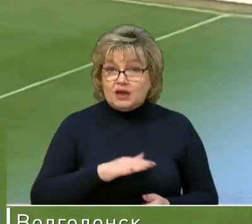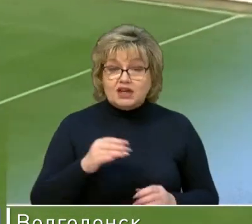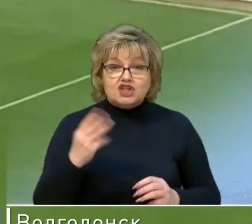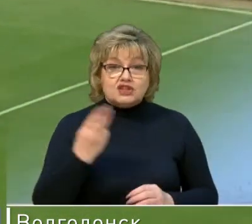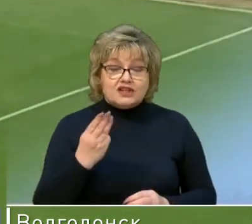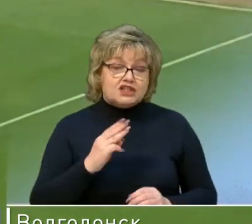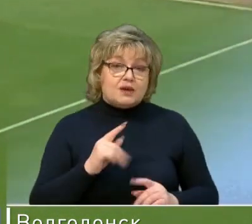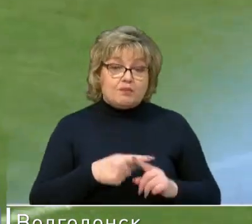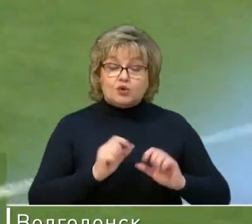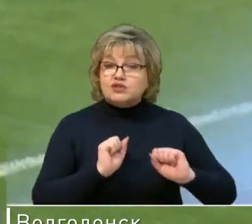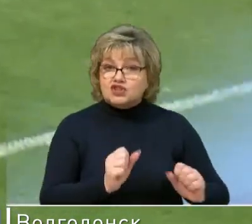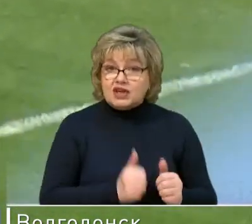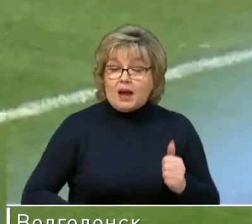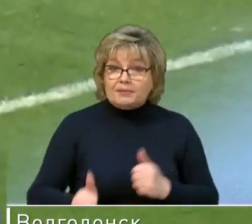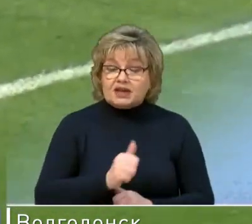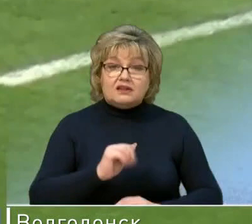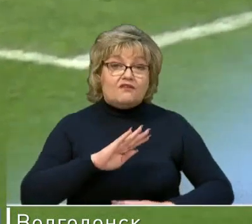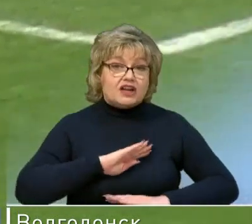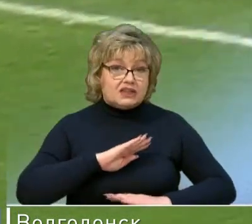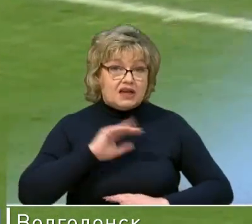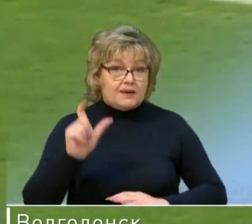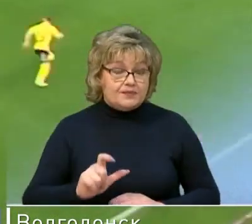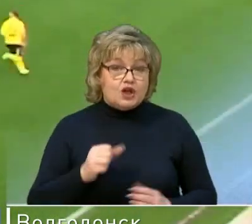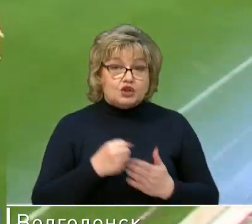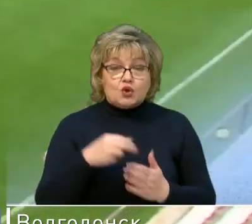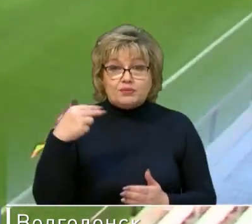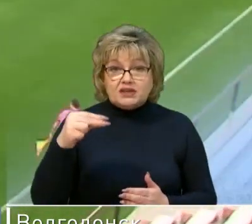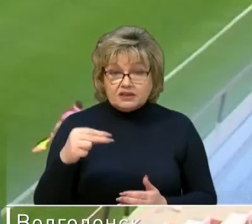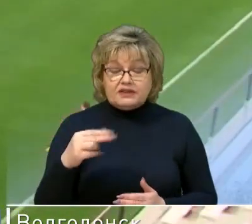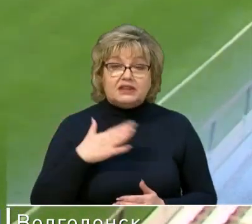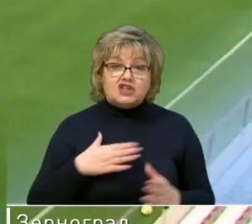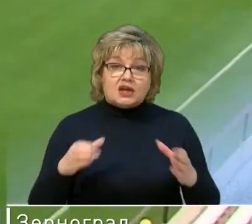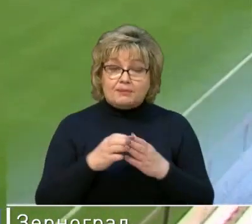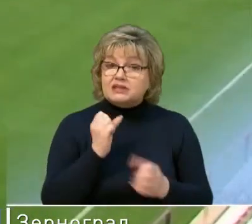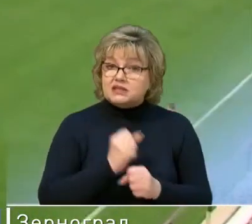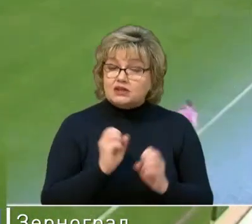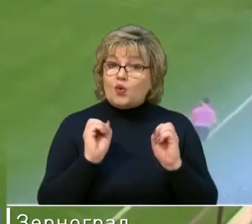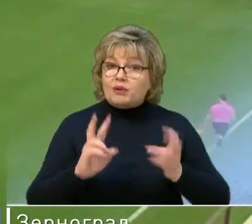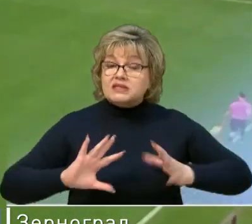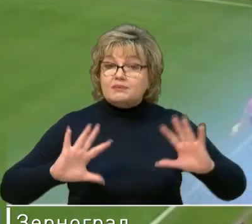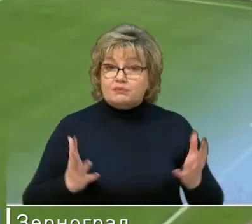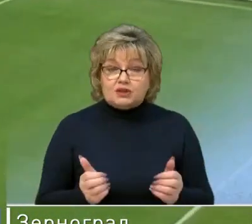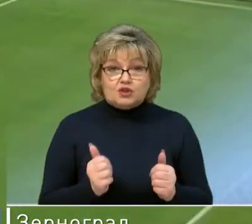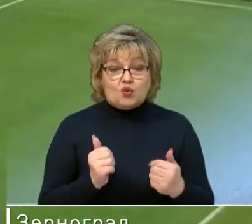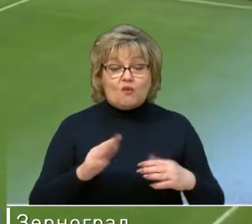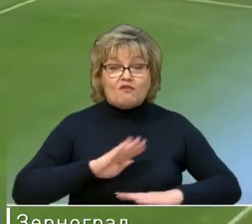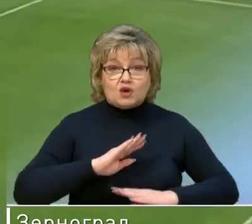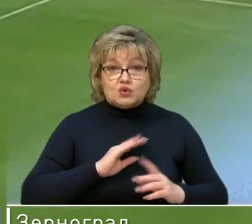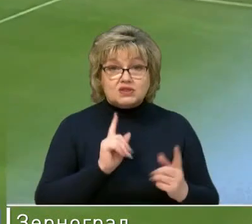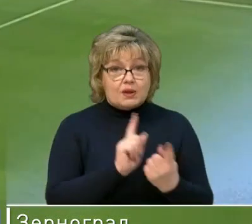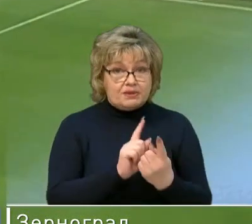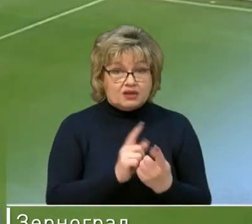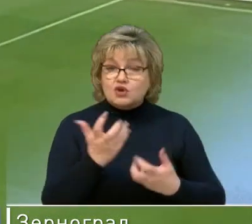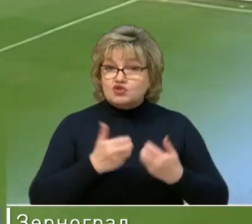полузащитник с легкостью обыграл вратаря. До перерыва наша команда создала еще несколько опасных моментов у ворот соперника, но